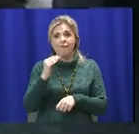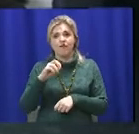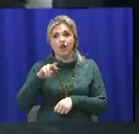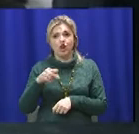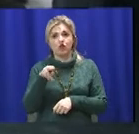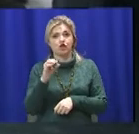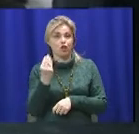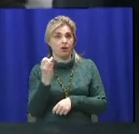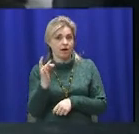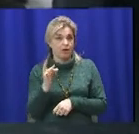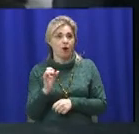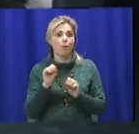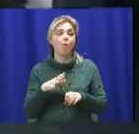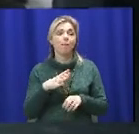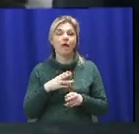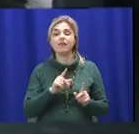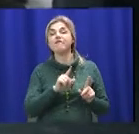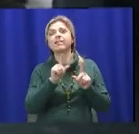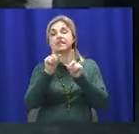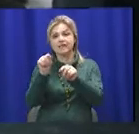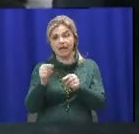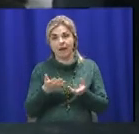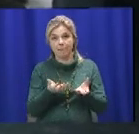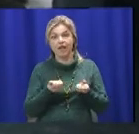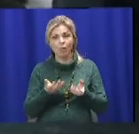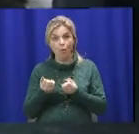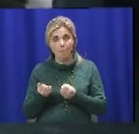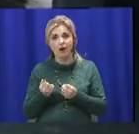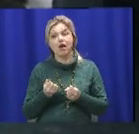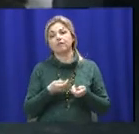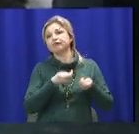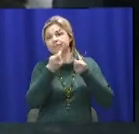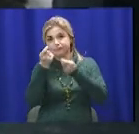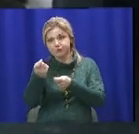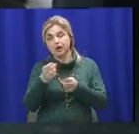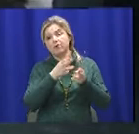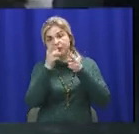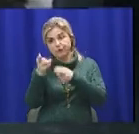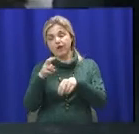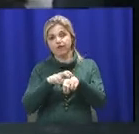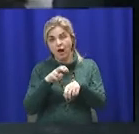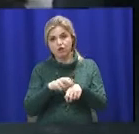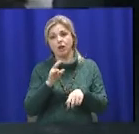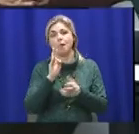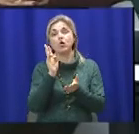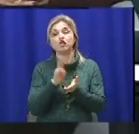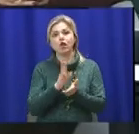Возможно, будут Выездные приемы. Да, выездные приемы. На месте будет находиться постоянно фельдшер.